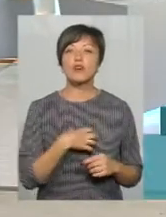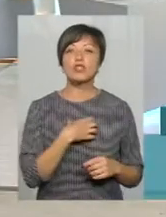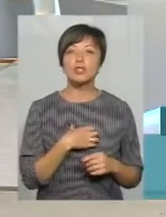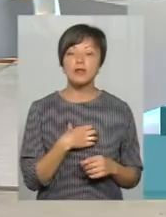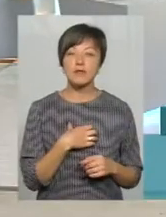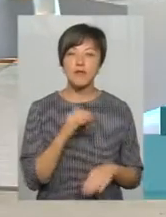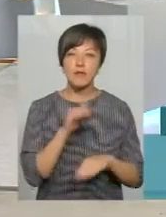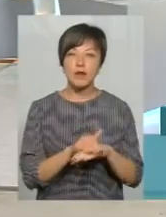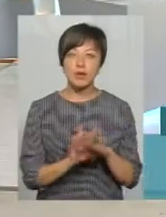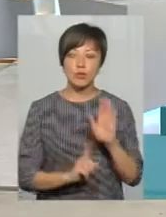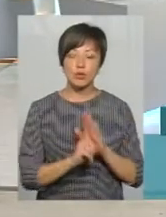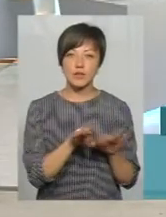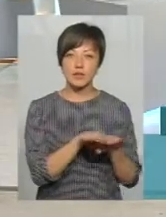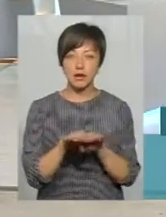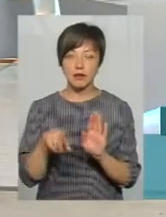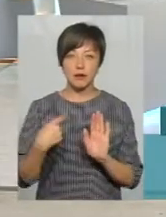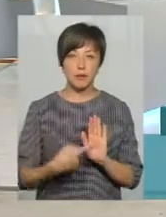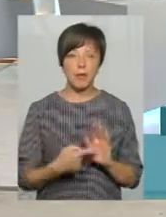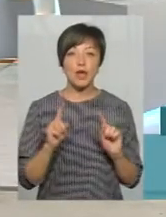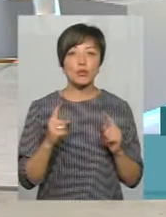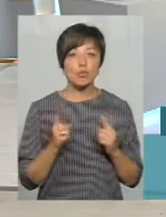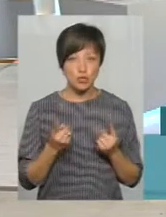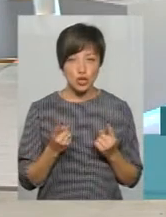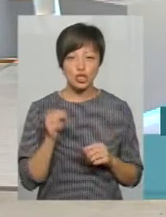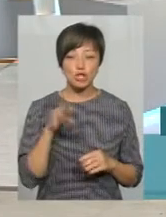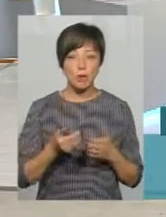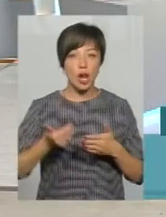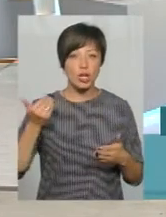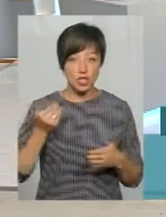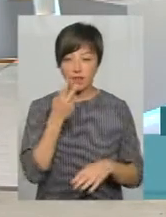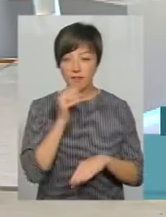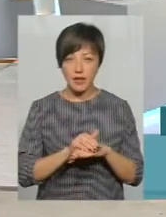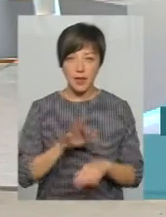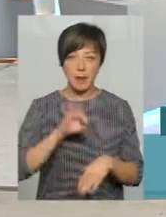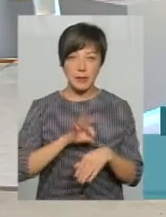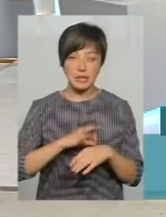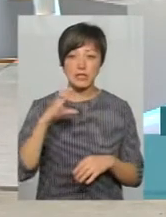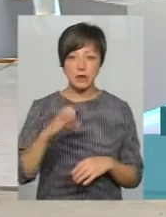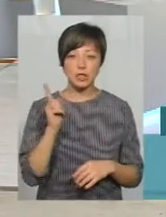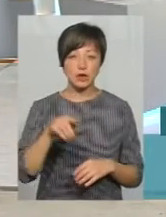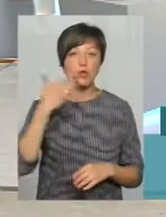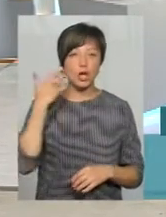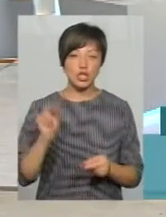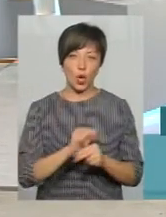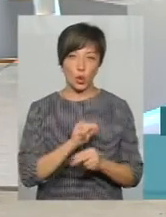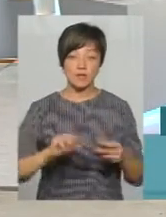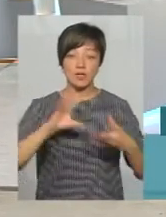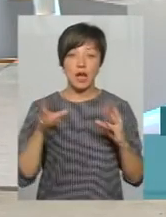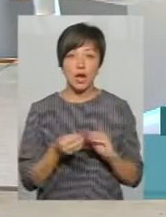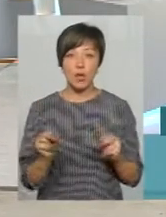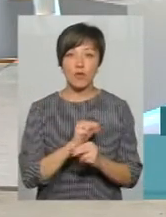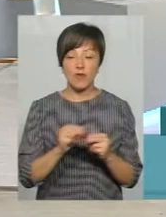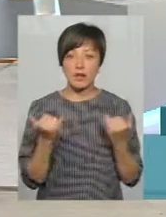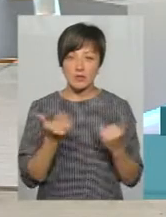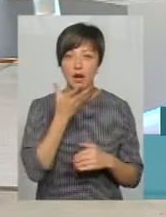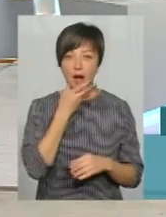саме виявити і на початкових стадіях? Тому що чим раніше виявлений гепатит С, тим легше він лікується. Взагалі-то лікування